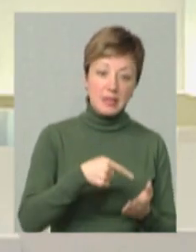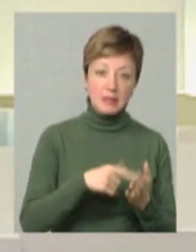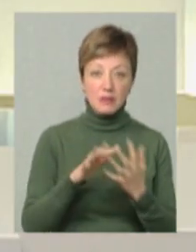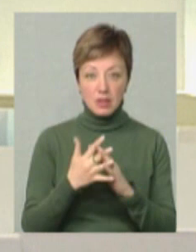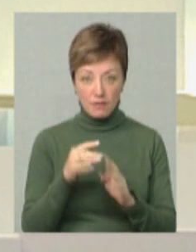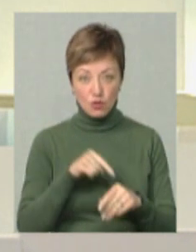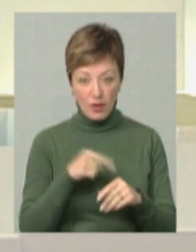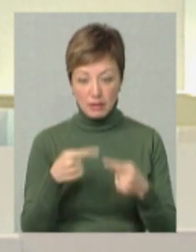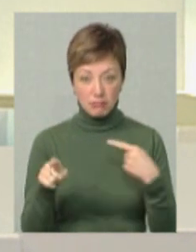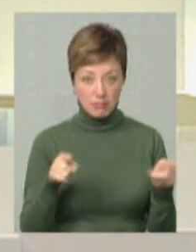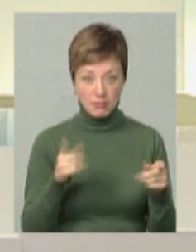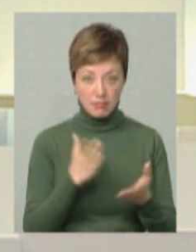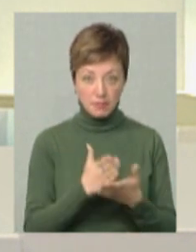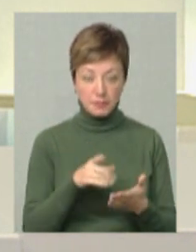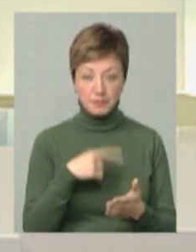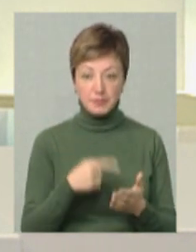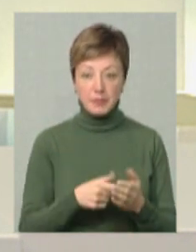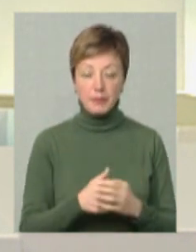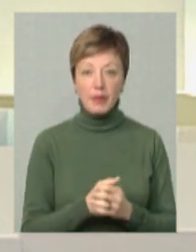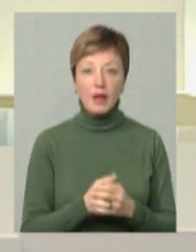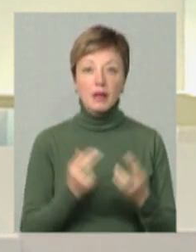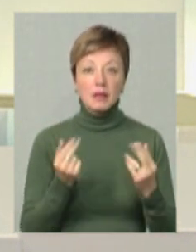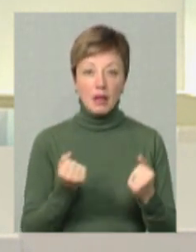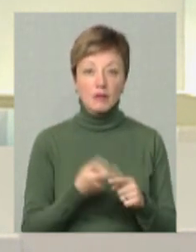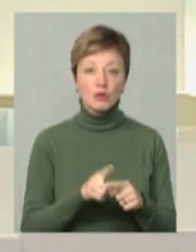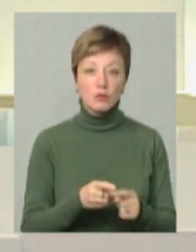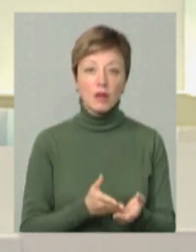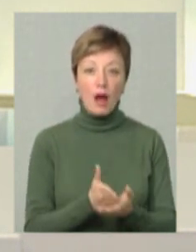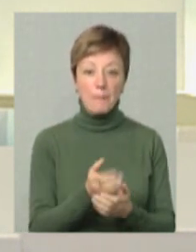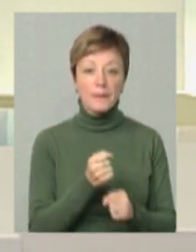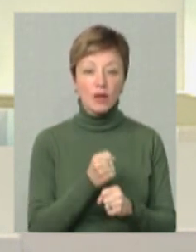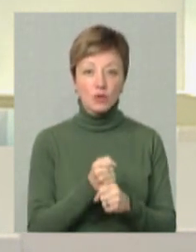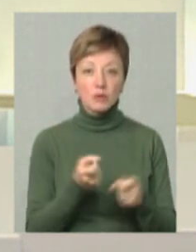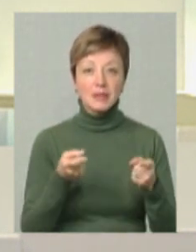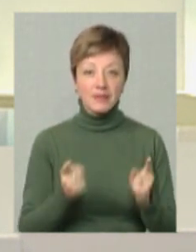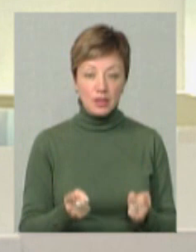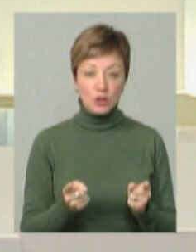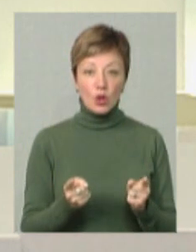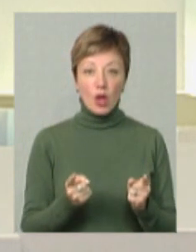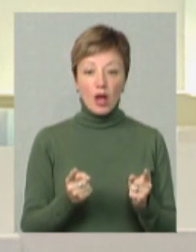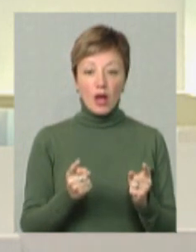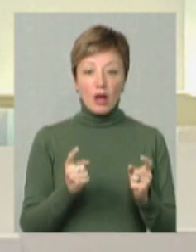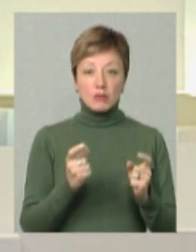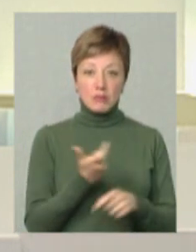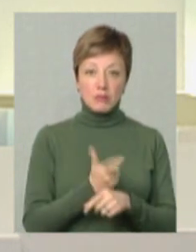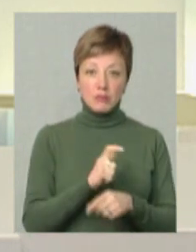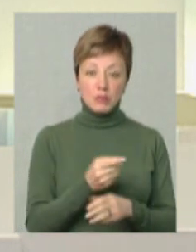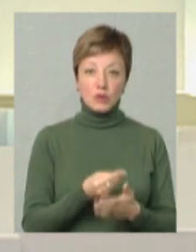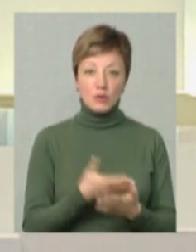в селах, чи відчувається різниця? Так, в даному напрямку ми також працюємо. Звісно, підняття цін